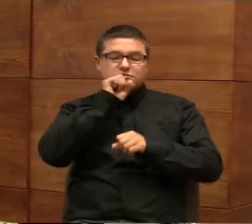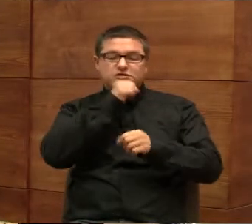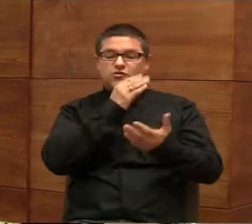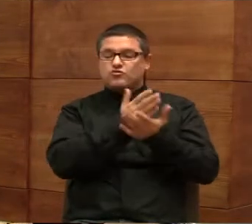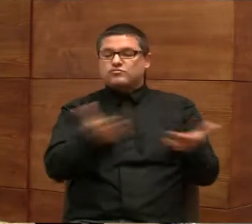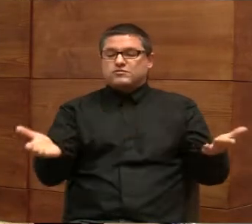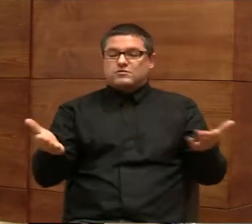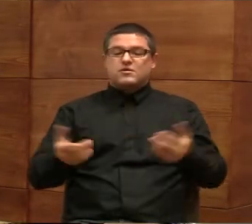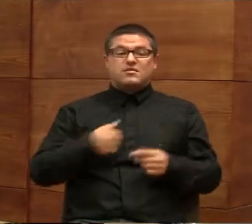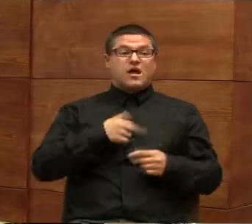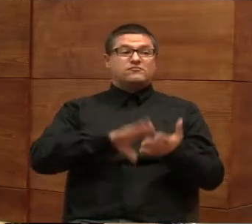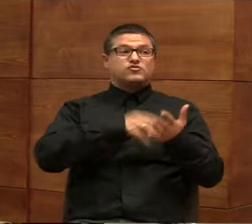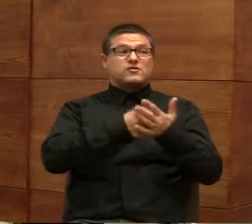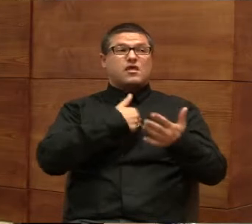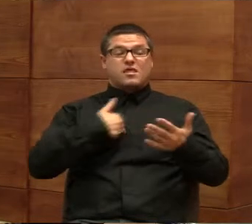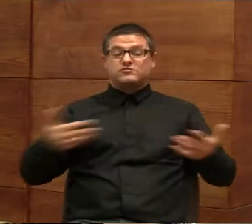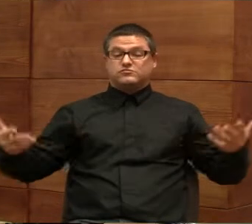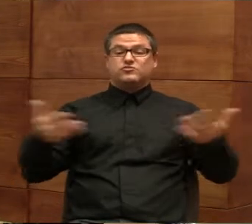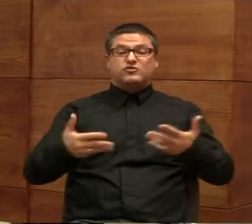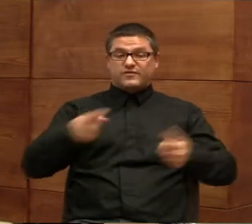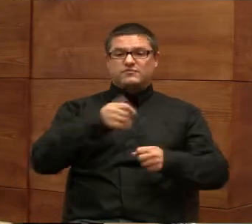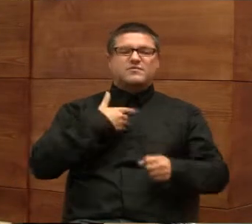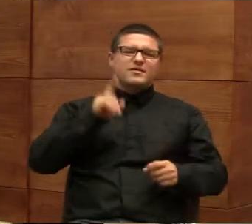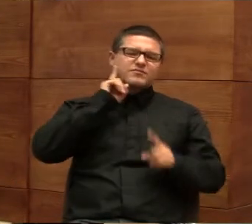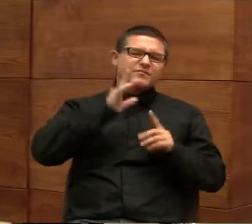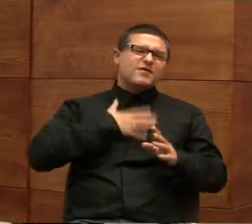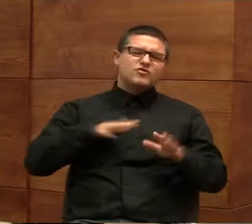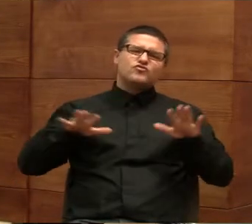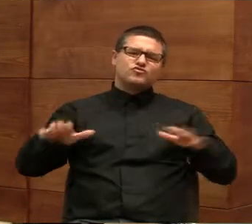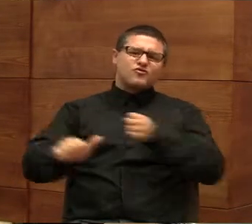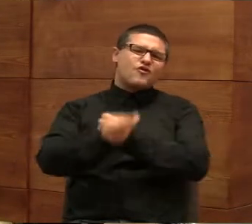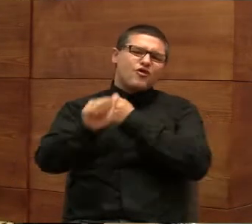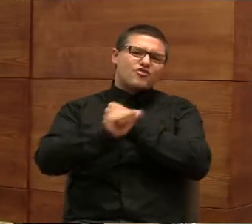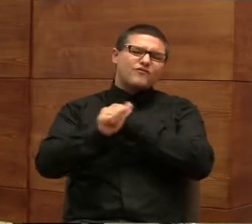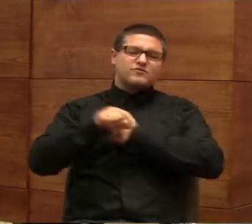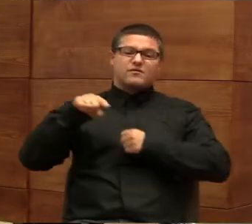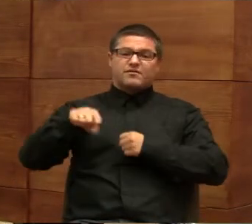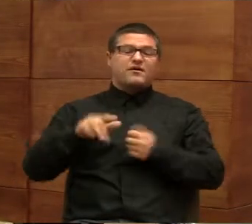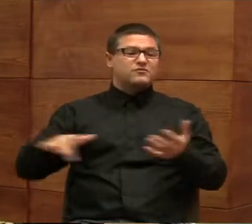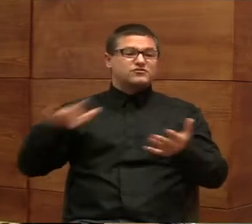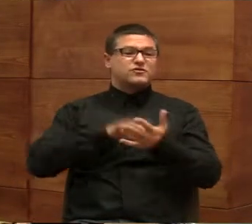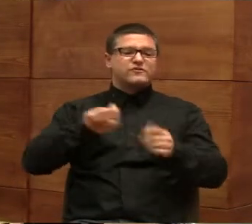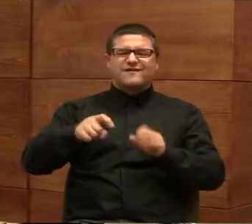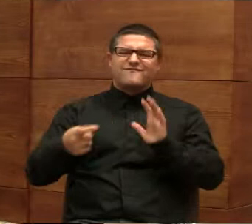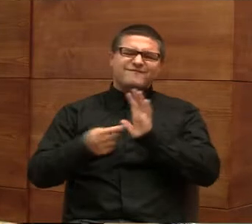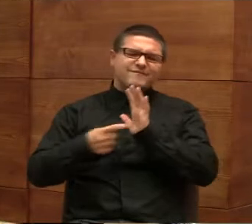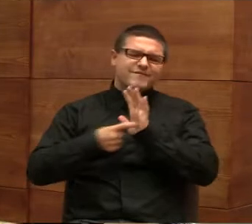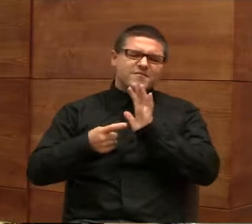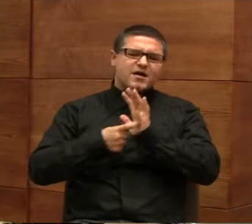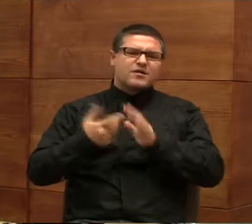stowarzyszenia naprawdę mamy bardzo dużo dowodów, że te właśnie środowiska wymagają